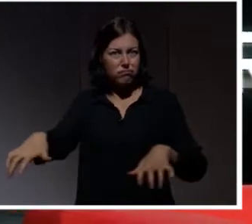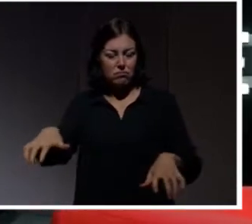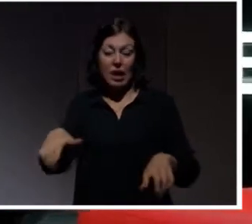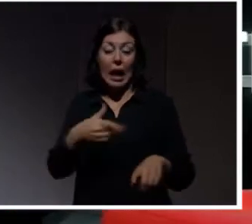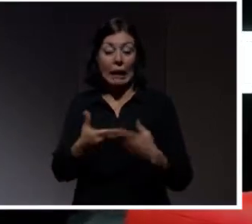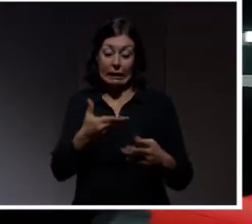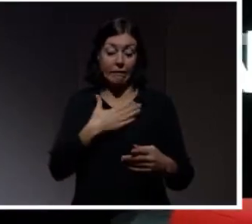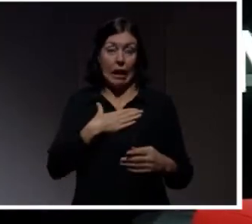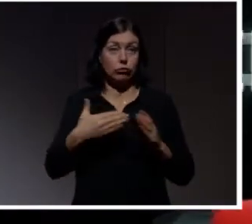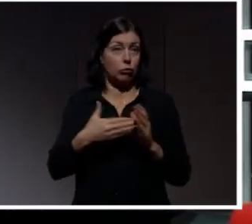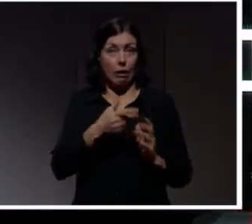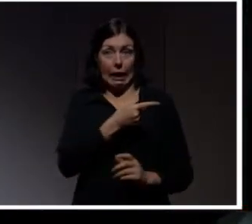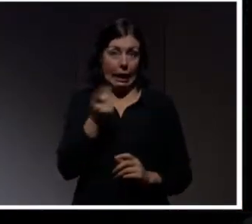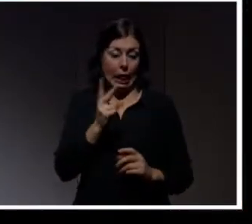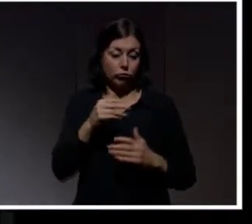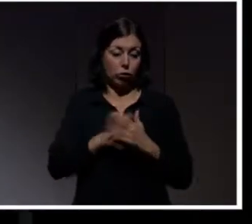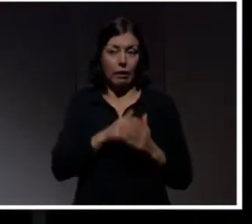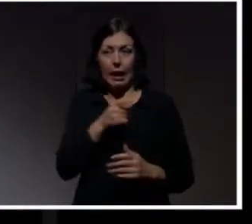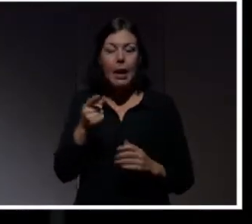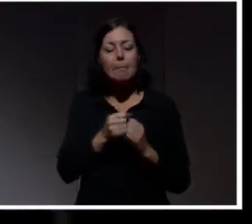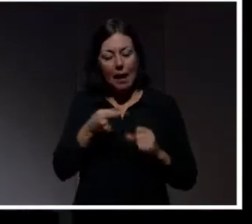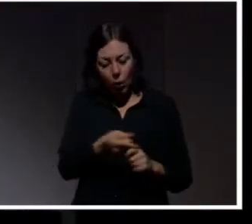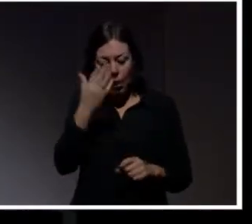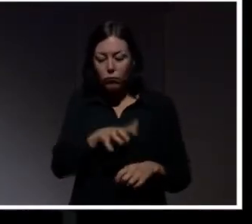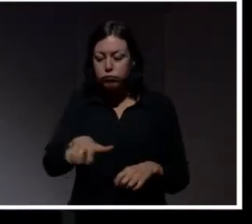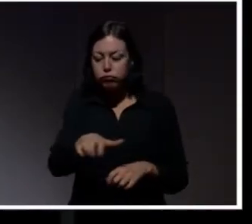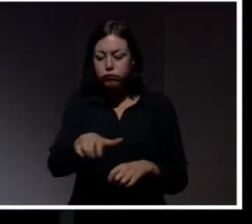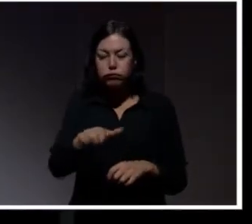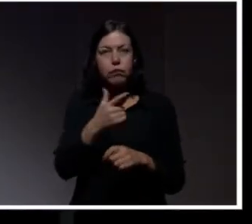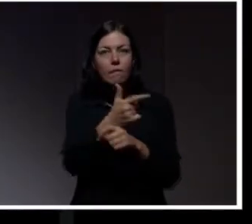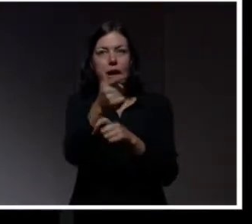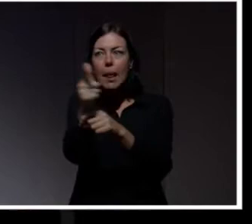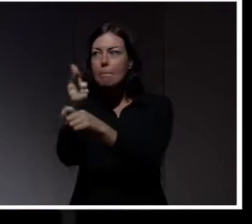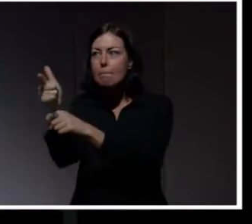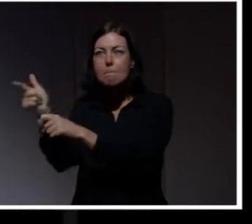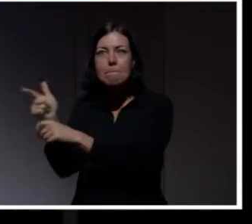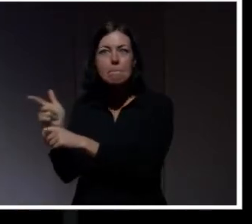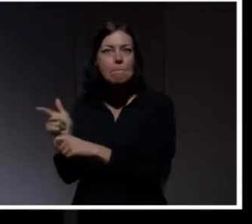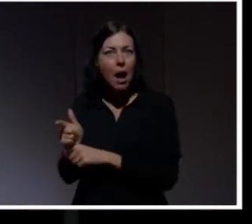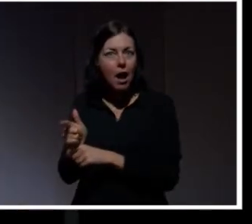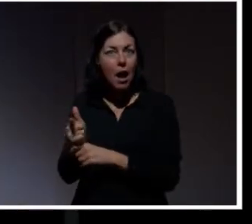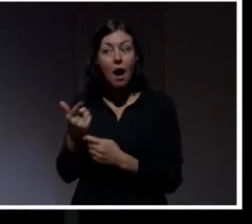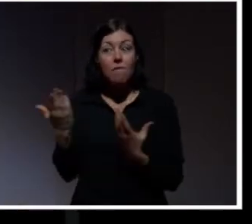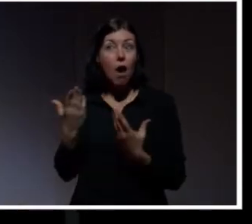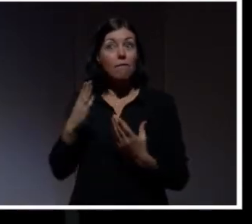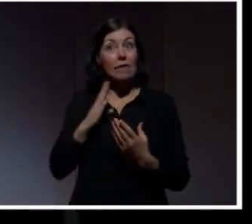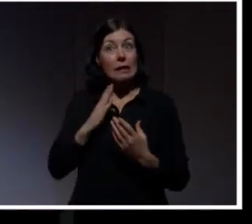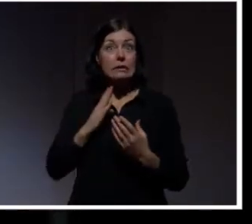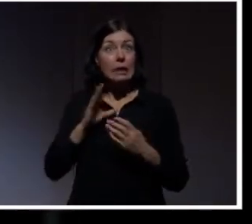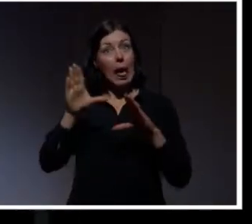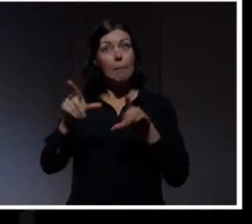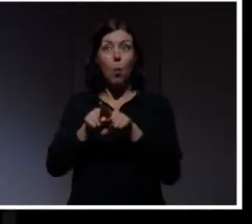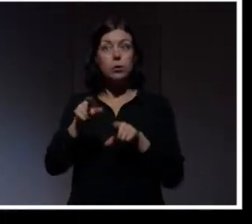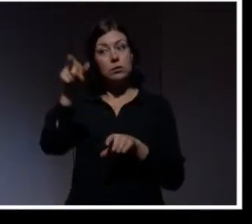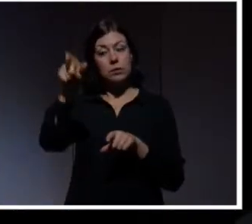de kan också åka runt och filma. Och de har kameror. Och filmar de då vad som finns hemma hos dig. Så kan man ju också